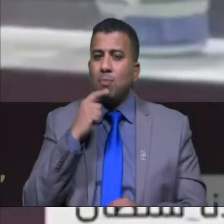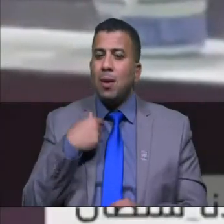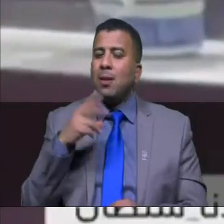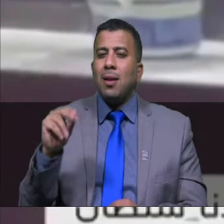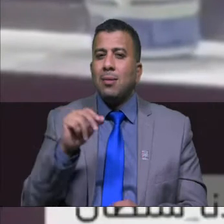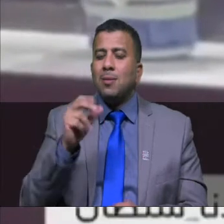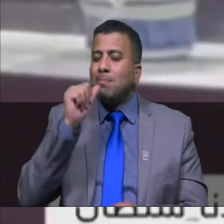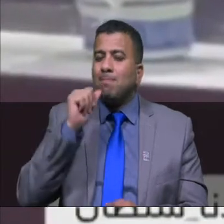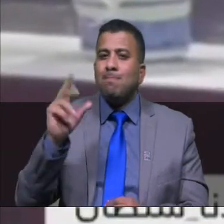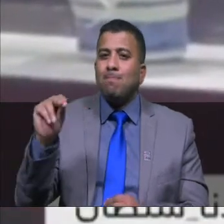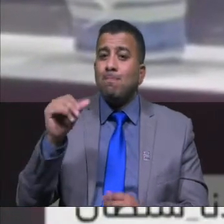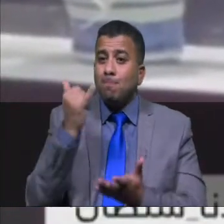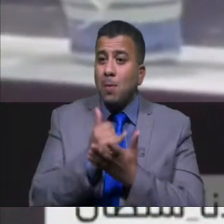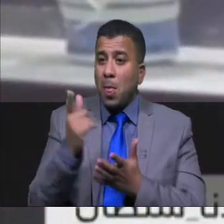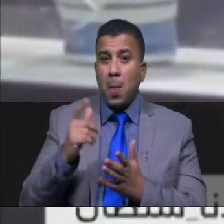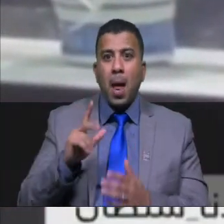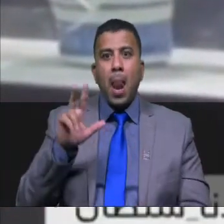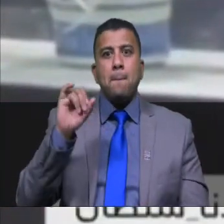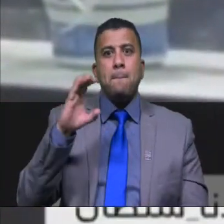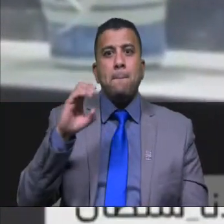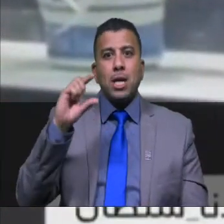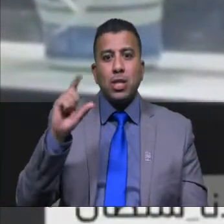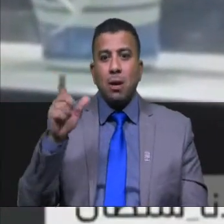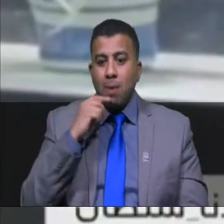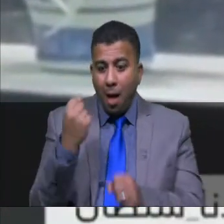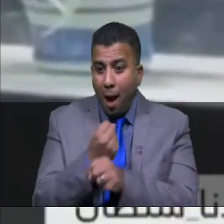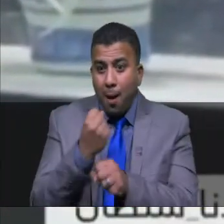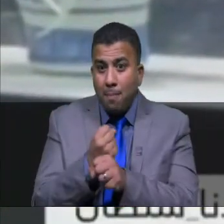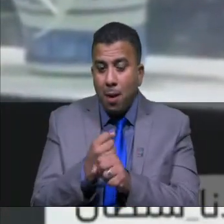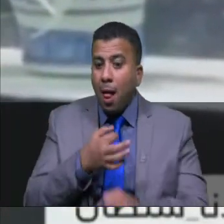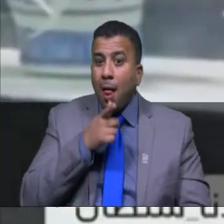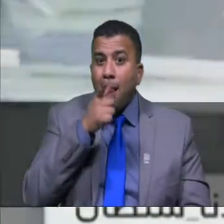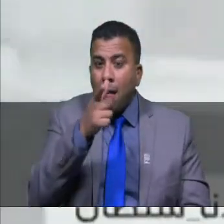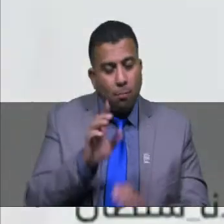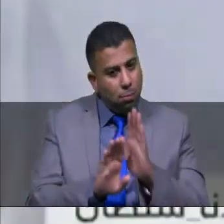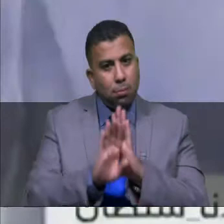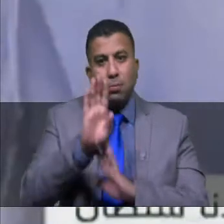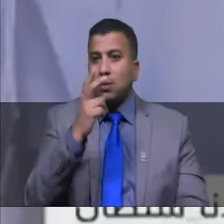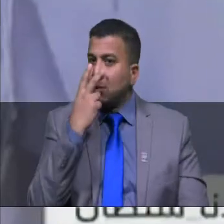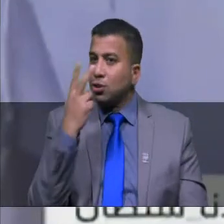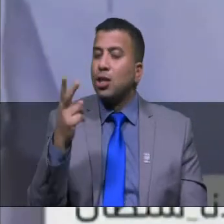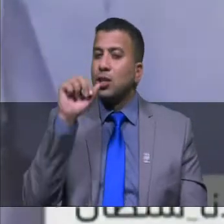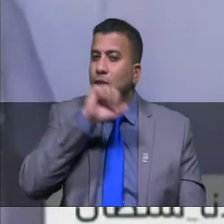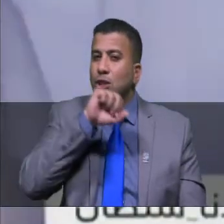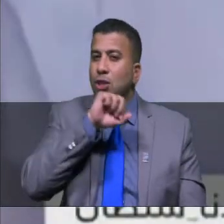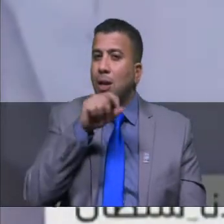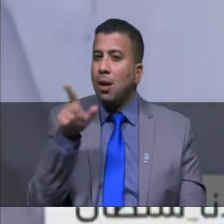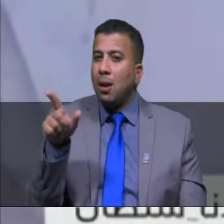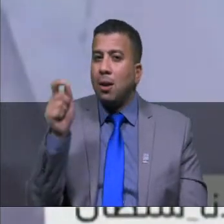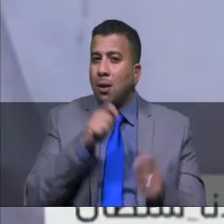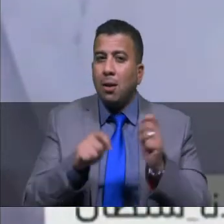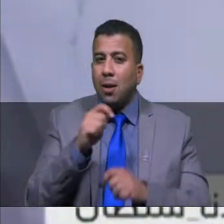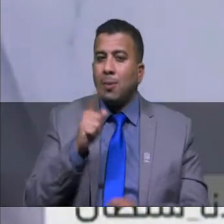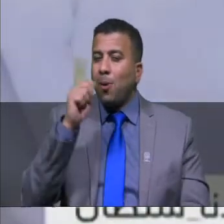مننا يا سيد المجد فعلك يسبق قوالك تشهد لك الشارجة علي مسولنا خليتها